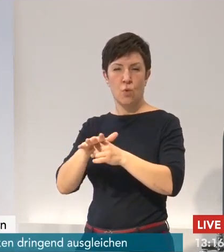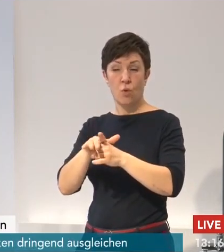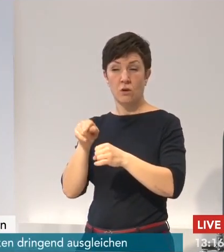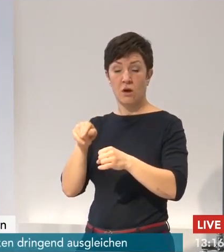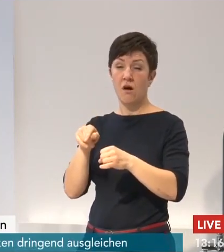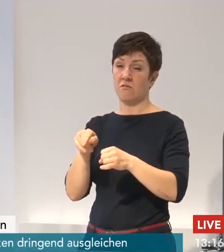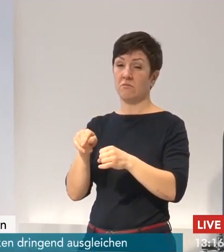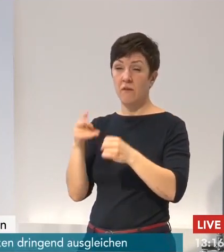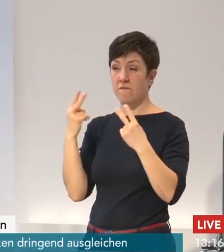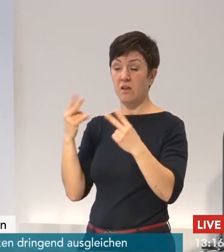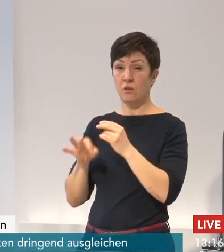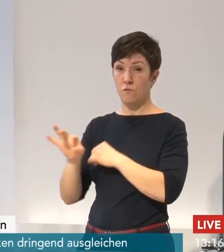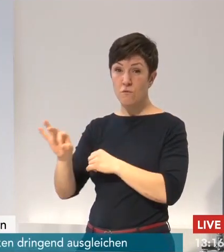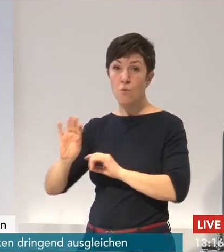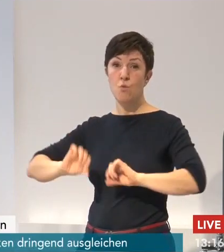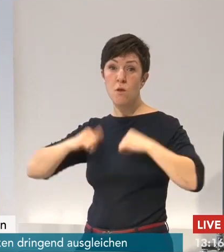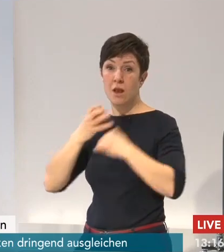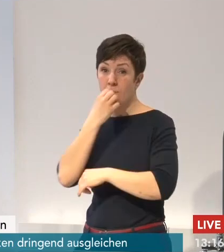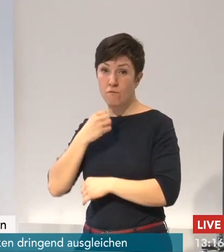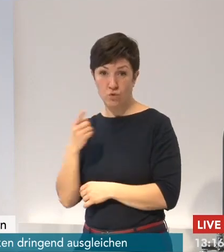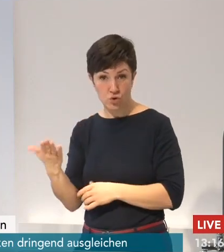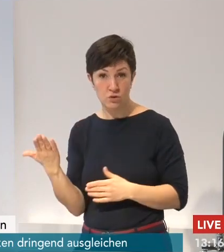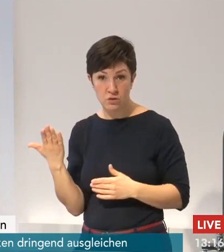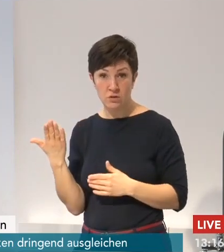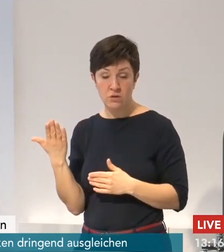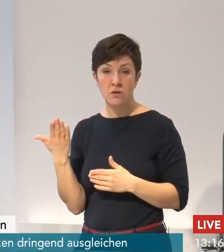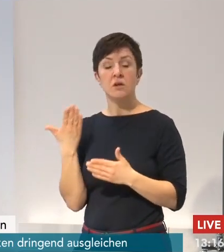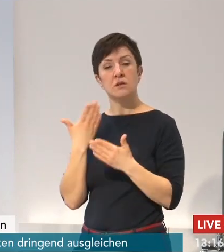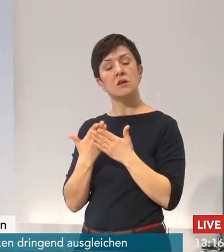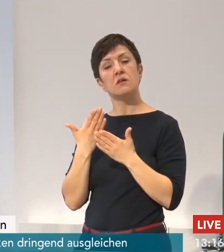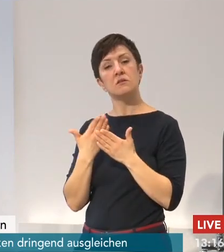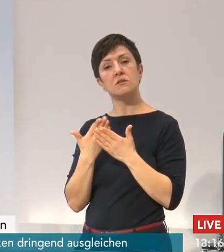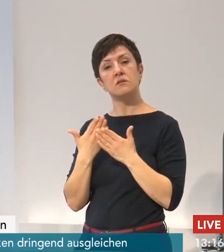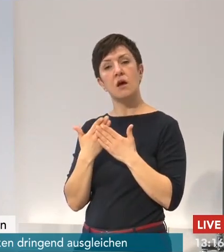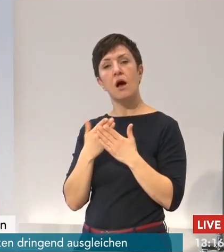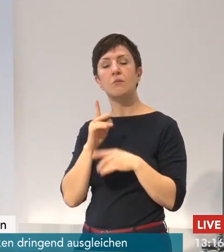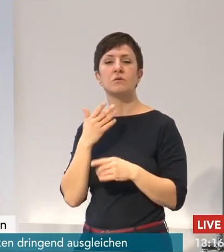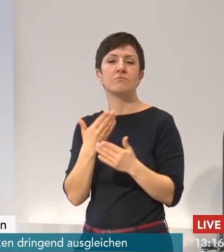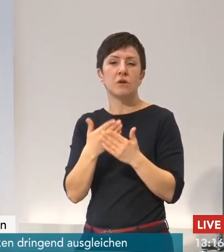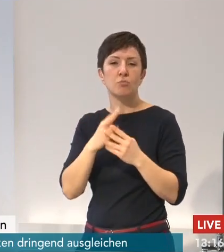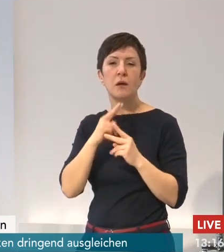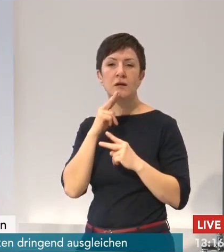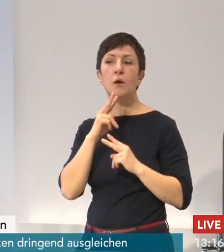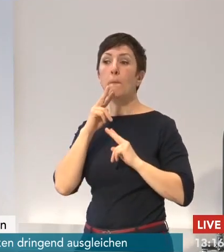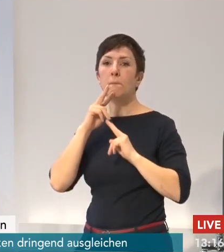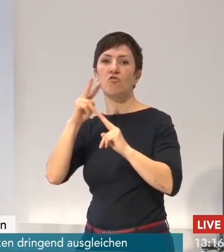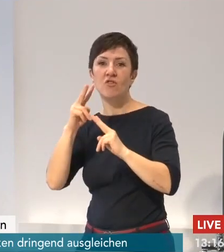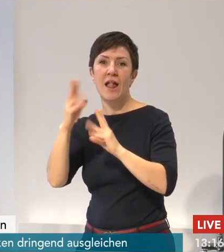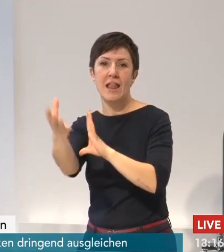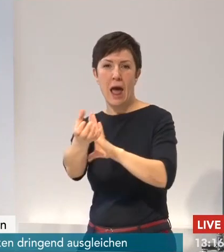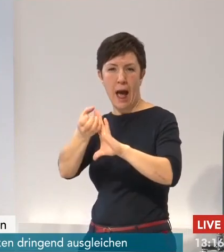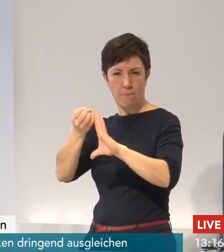Existenz vieler Unternehmen elementar. Deshalb haben wir uns mit Click und Collect, also Bestellen und Abholen, immerhin auch mit Blick auf